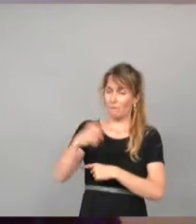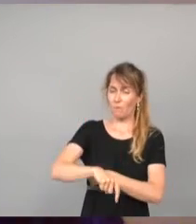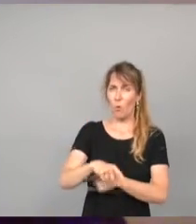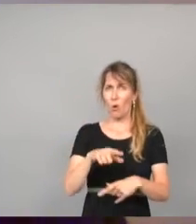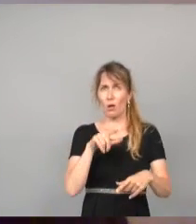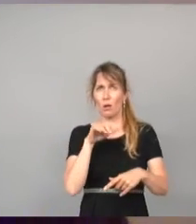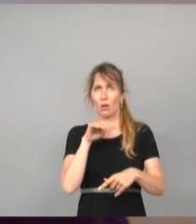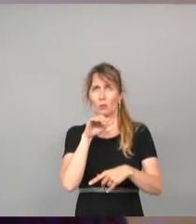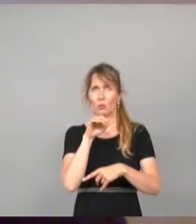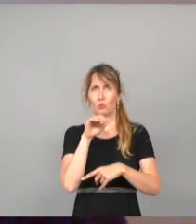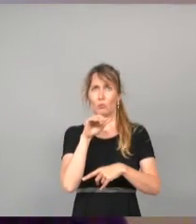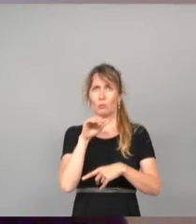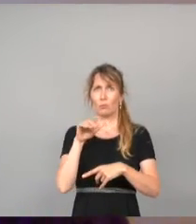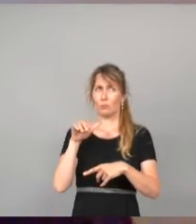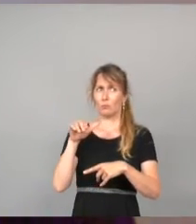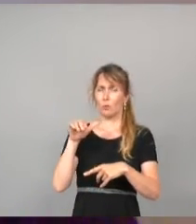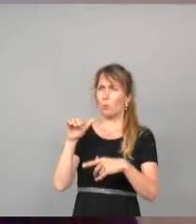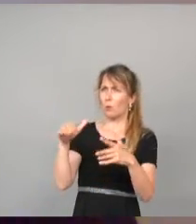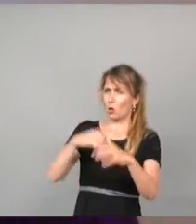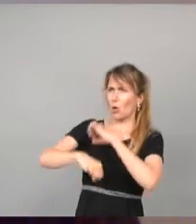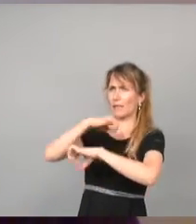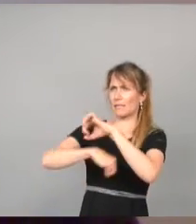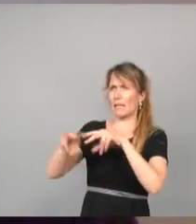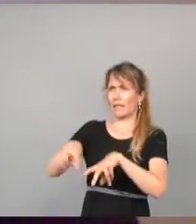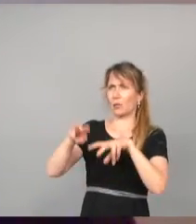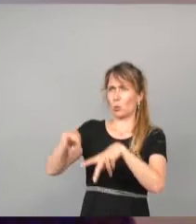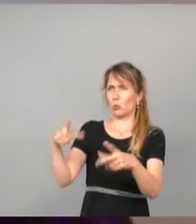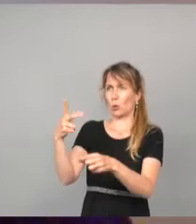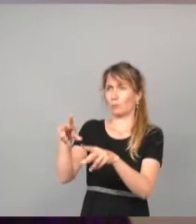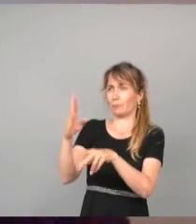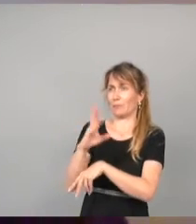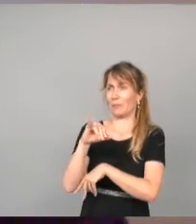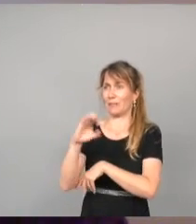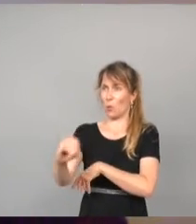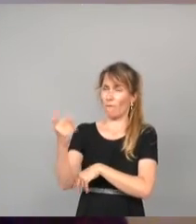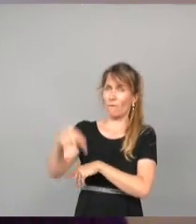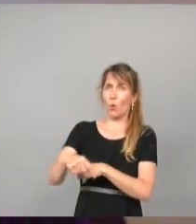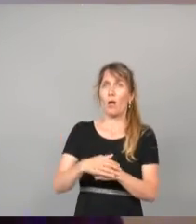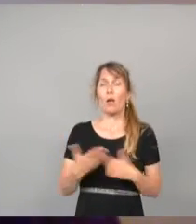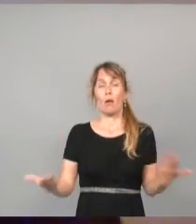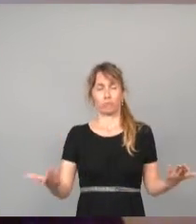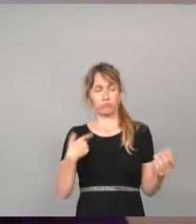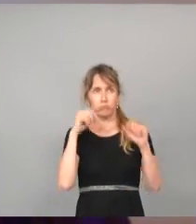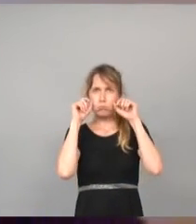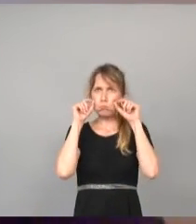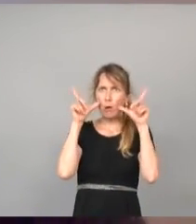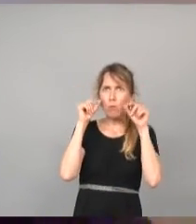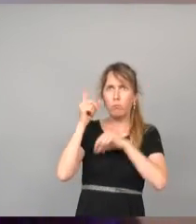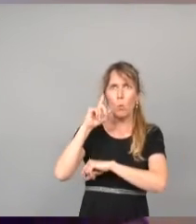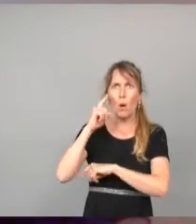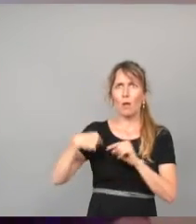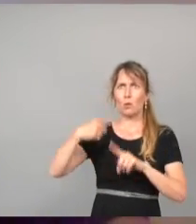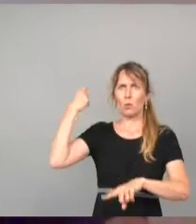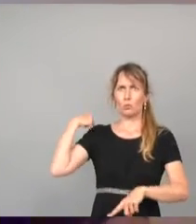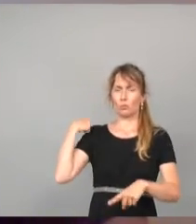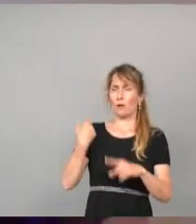en agriculture biologique. » C'est stupéfiant, voilà, alors que nous avons adopté à l'unanimité le PCAET de